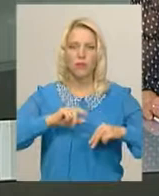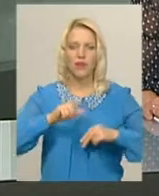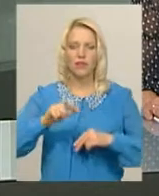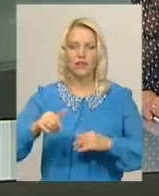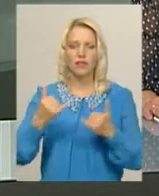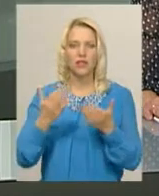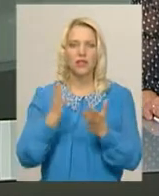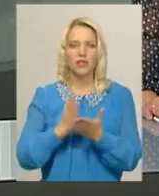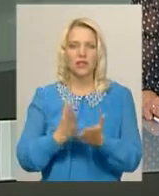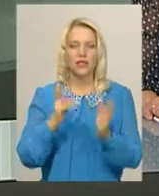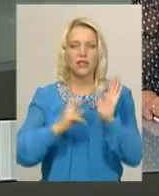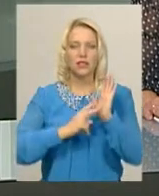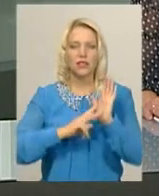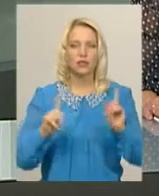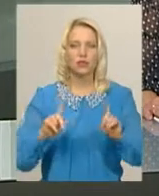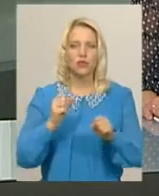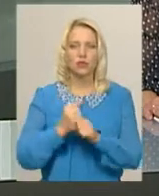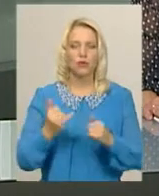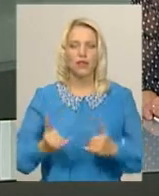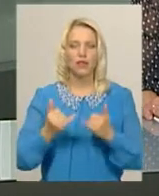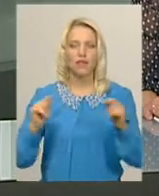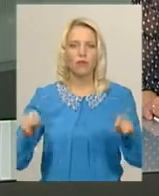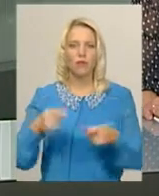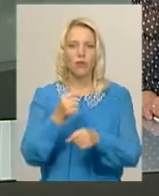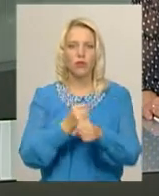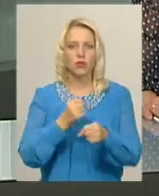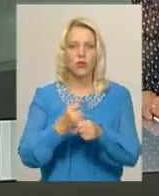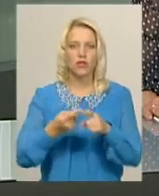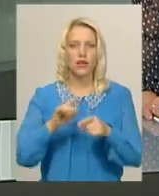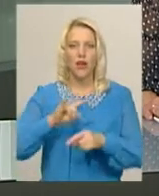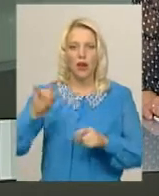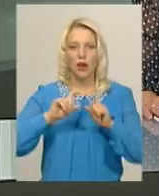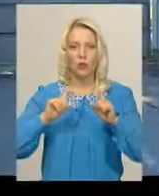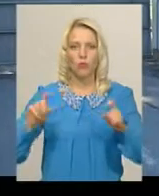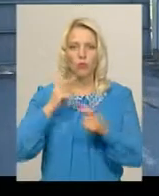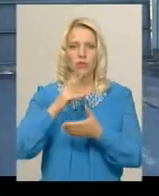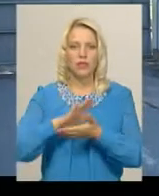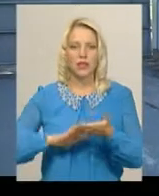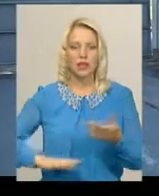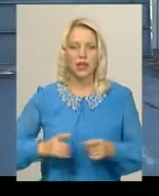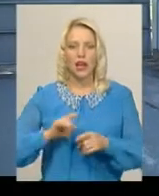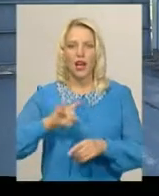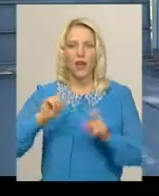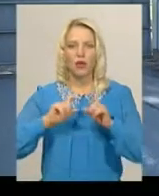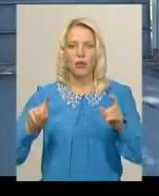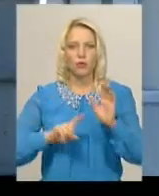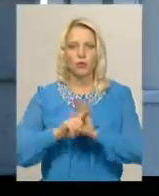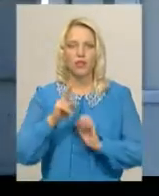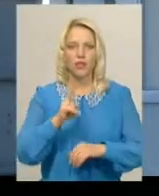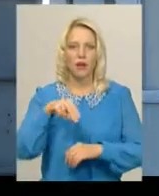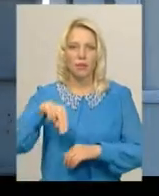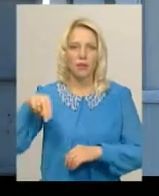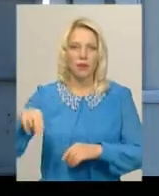їх сім. Що роблять для відновлення функціонування аеропорту – далі у сюжеті. Аеропорт починається з КПП.